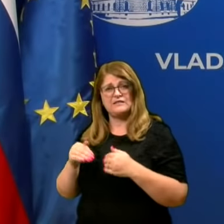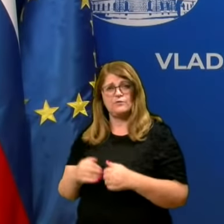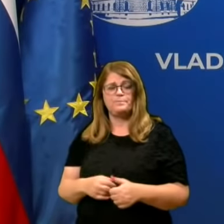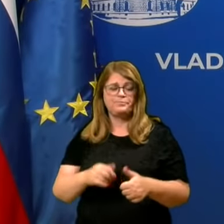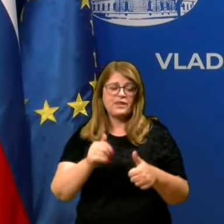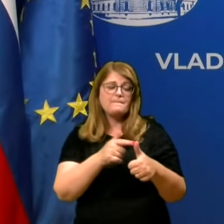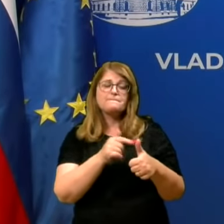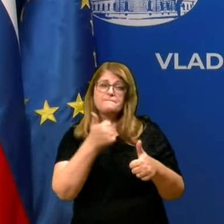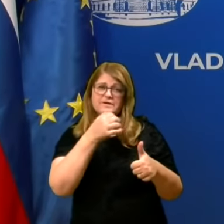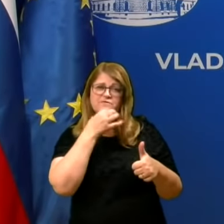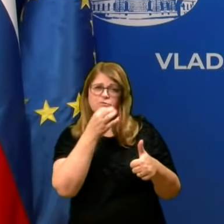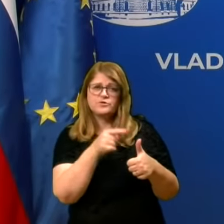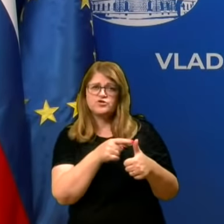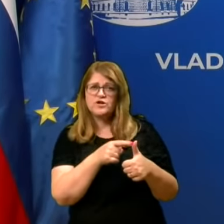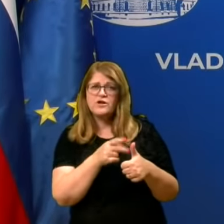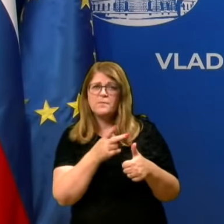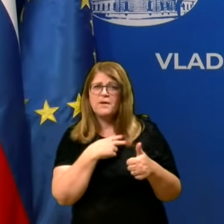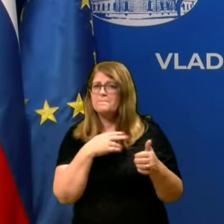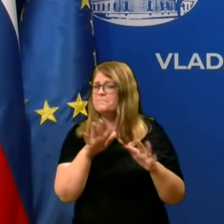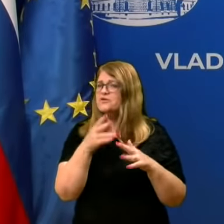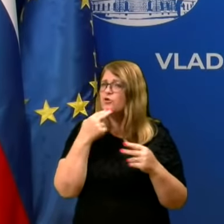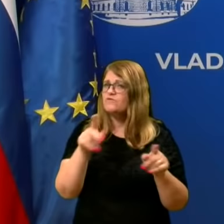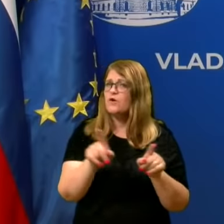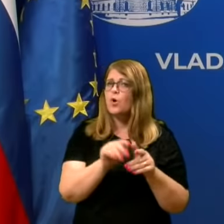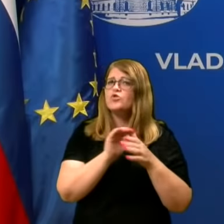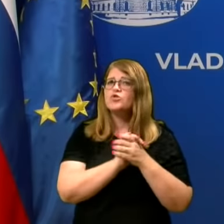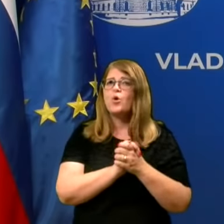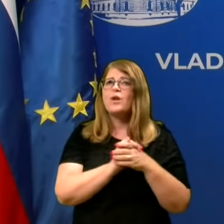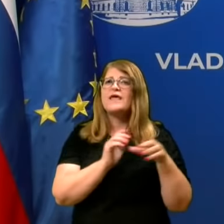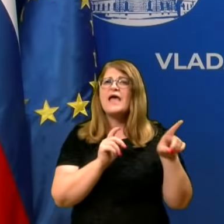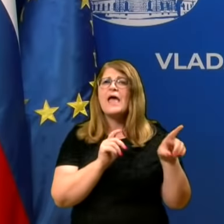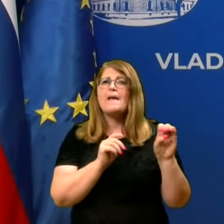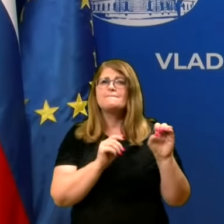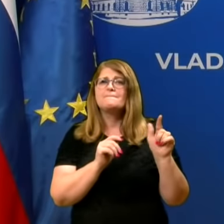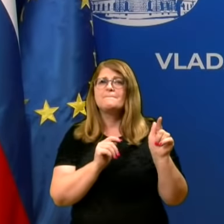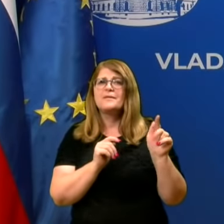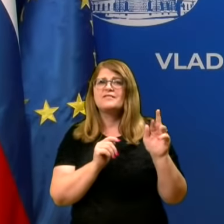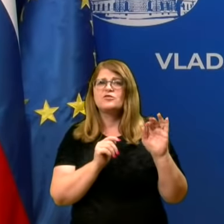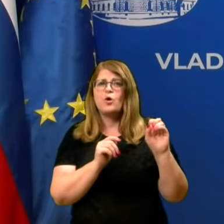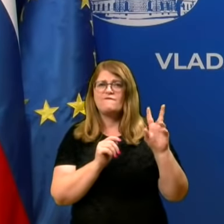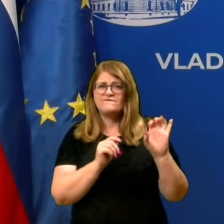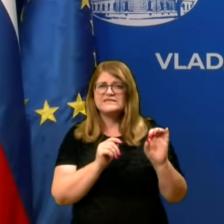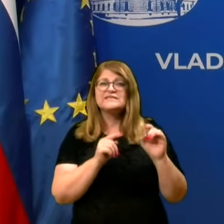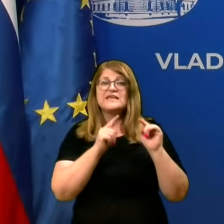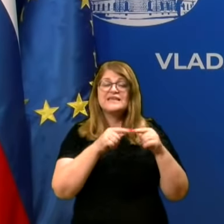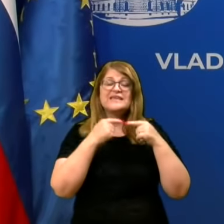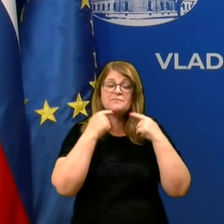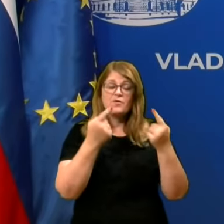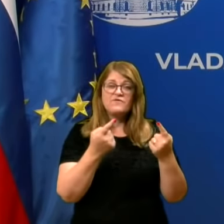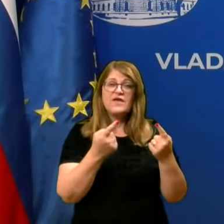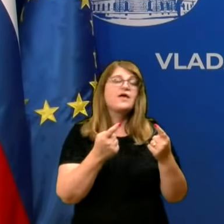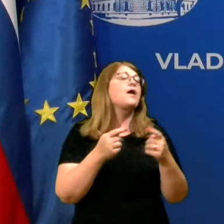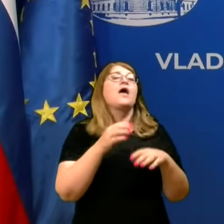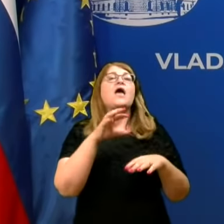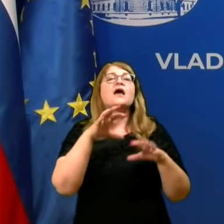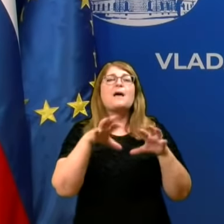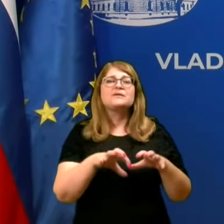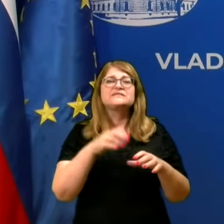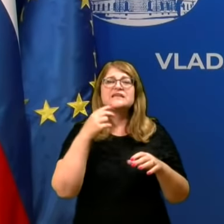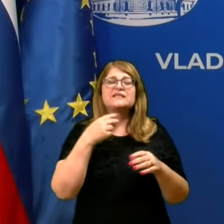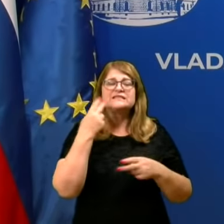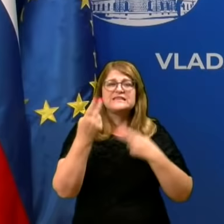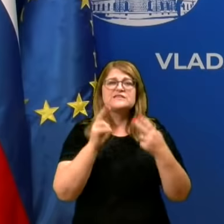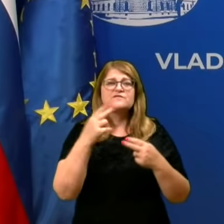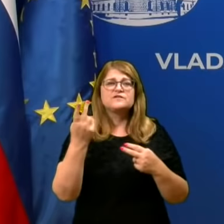vprašanje imam en tak približen odgovor. Kolega Petrovic me je po etparljimi dnevi povedal, da tenutna kapaciteta testiranje v Sloveniji približno 1500